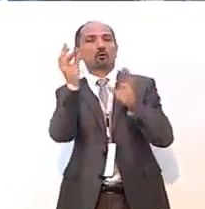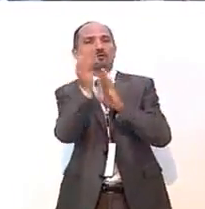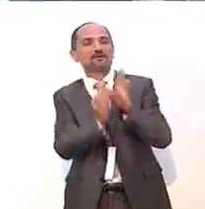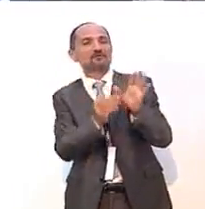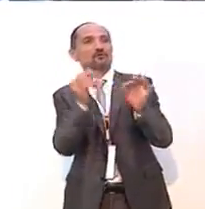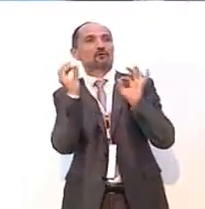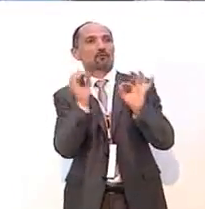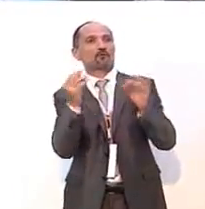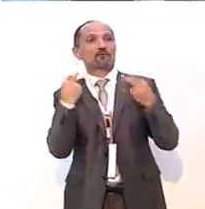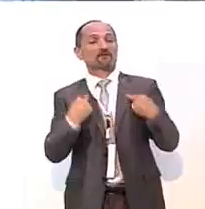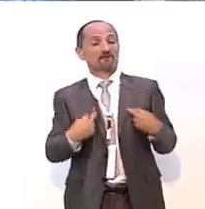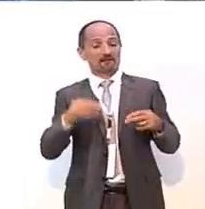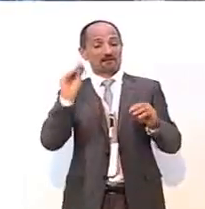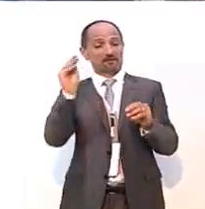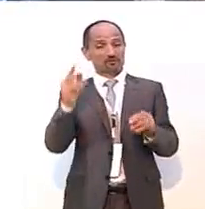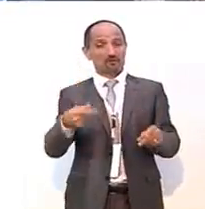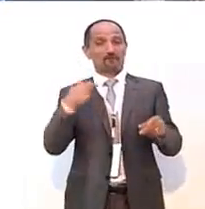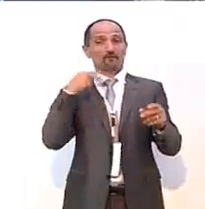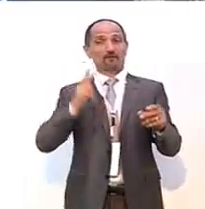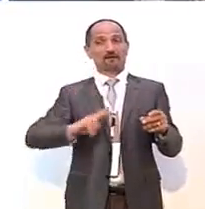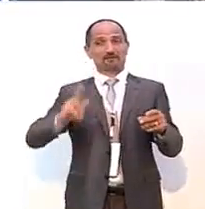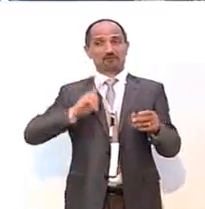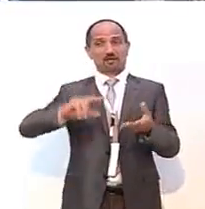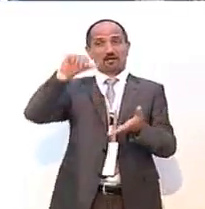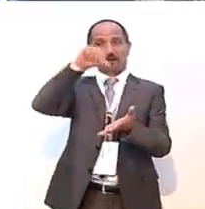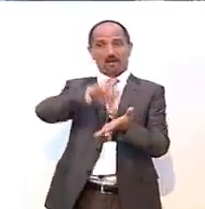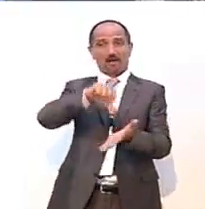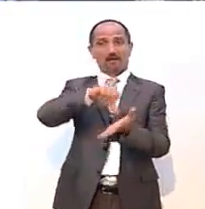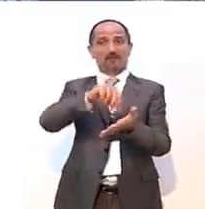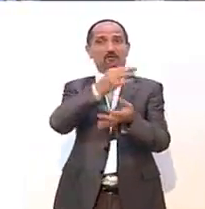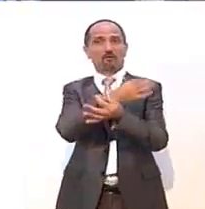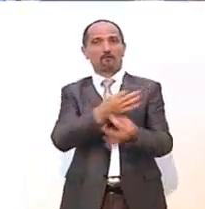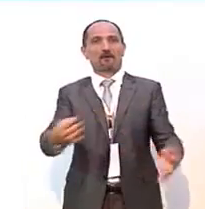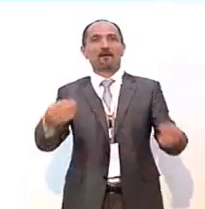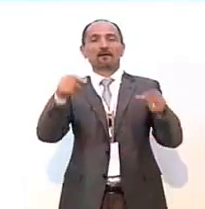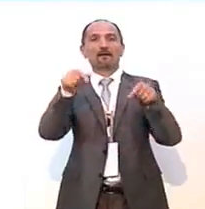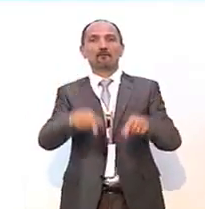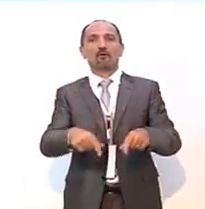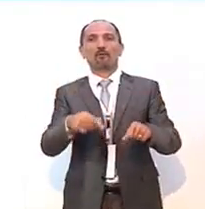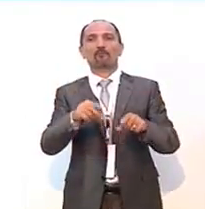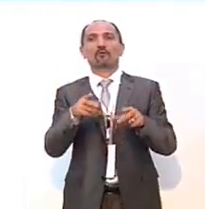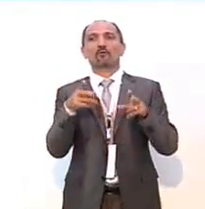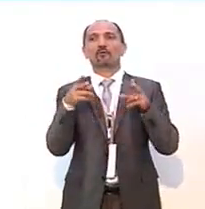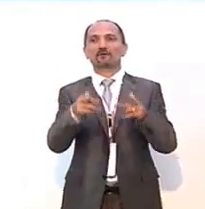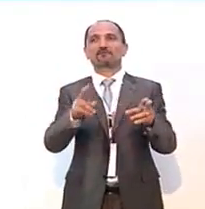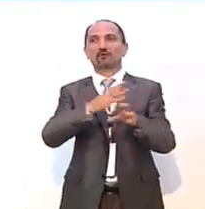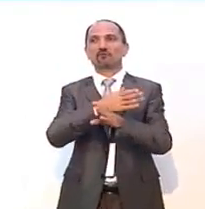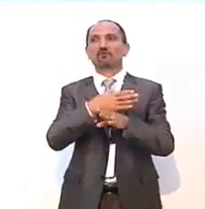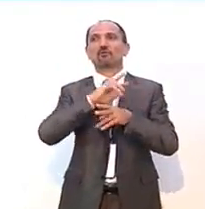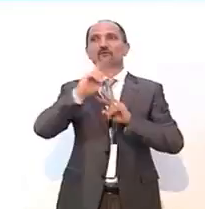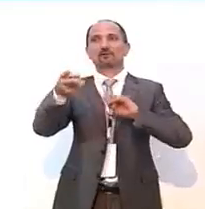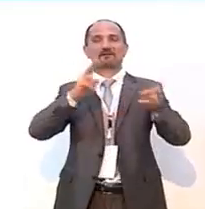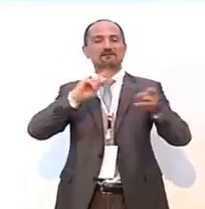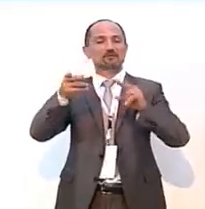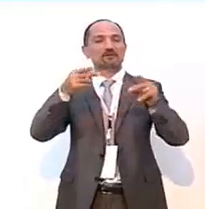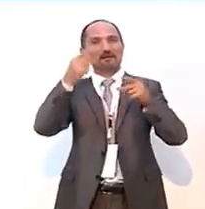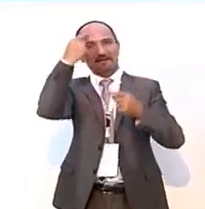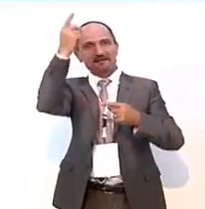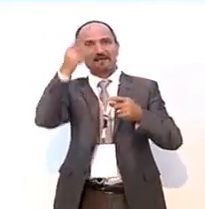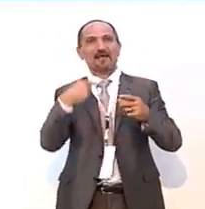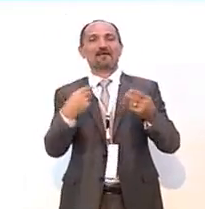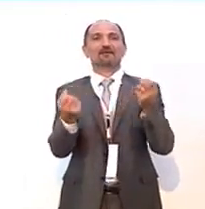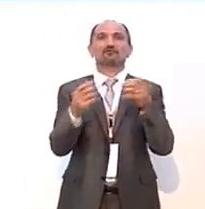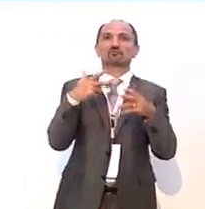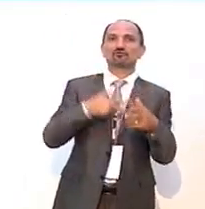giovani, sappia infondere una speranza attraverso proposte concrete in grado di dare risposte condivise al superamento delle età sociali come la